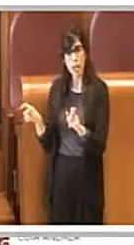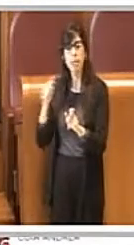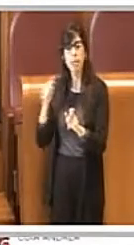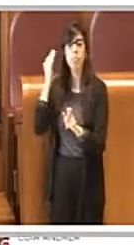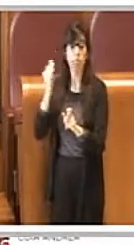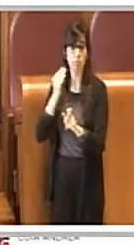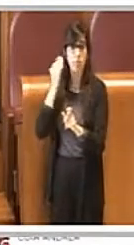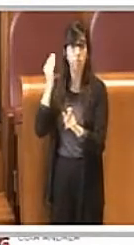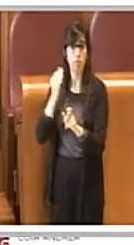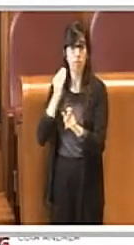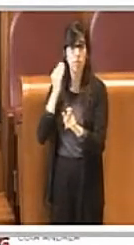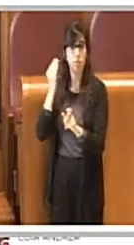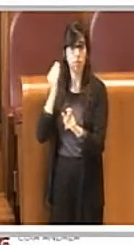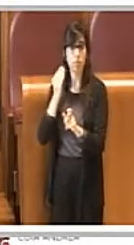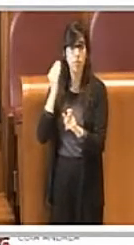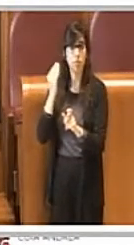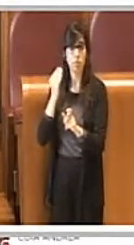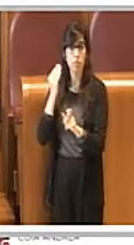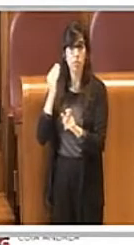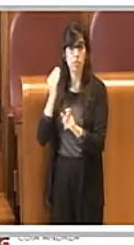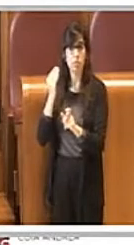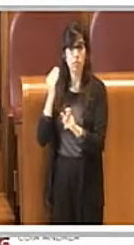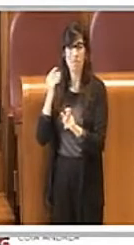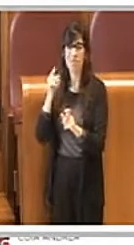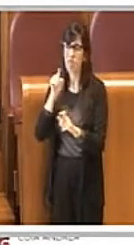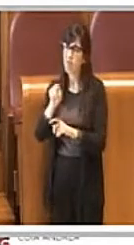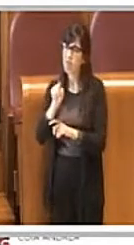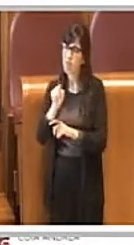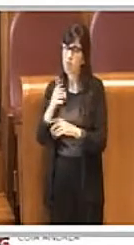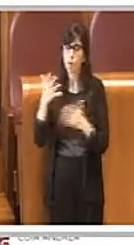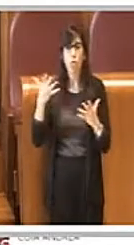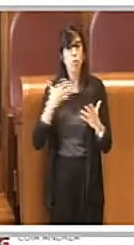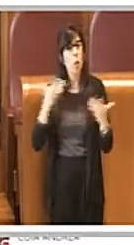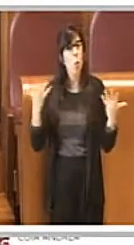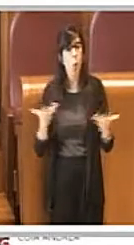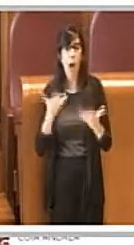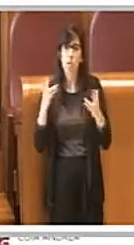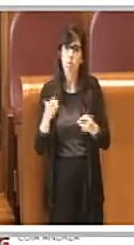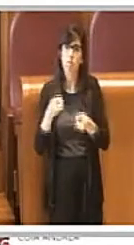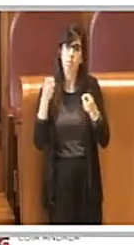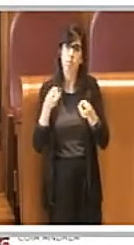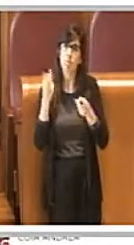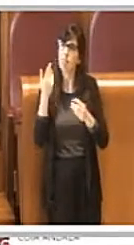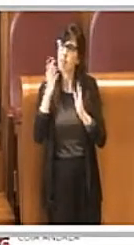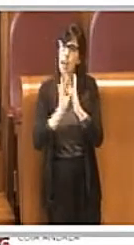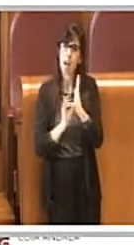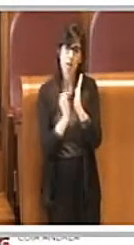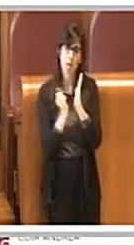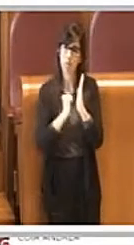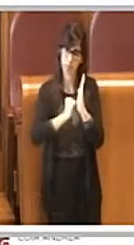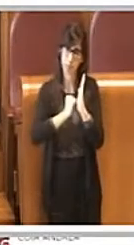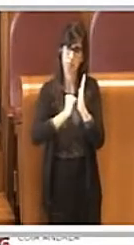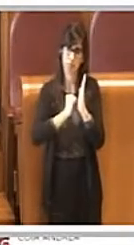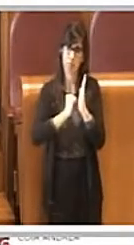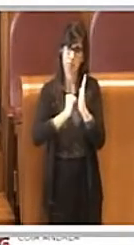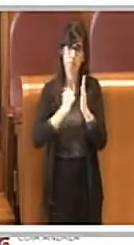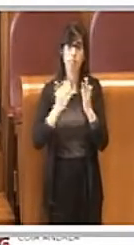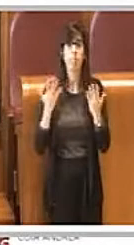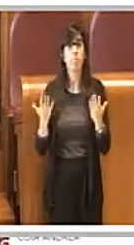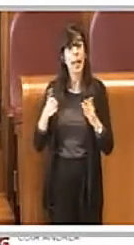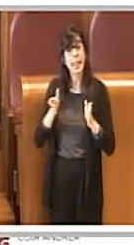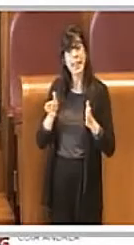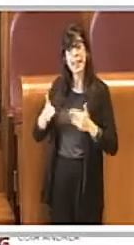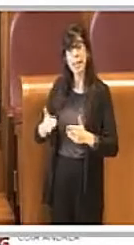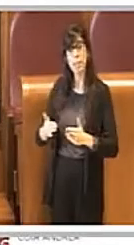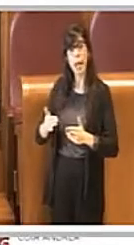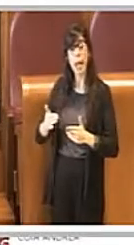fossero stati, diciamo, commesse degli abusi e delle irregolarità, il Dipartimento su questa